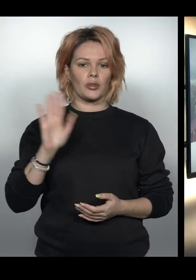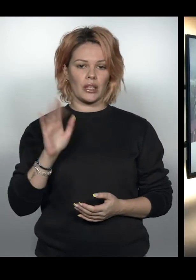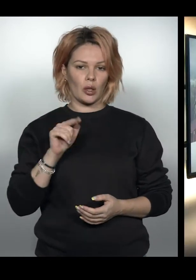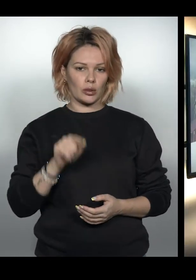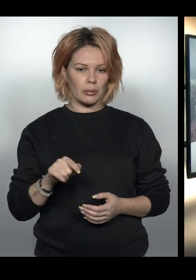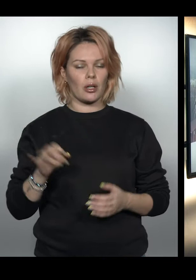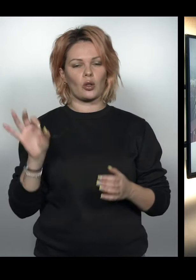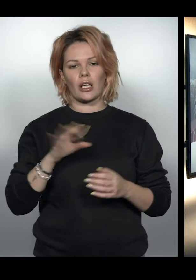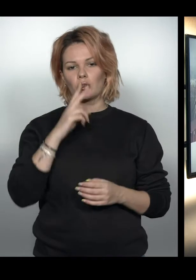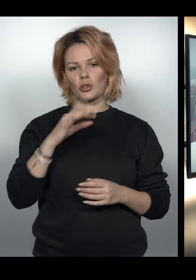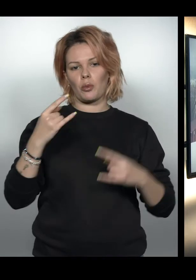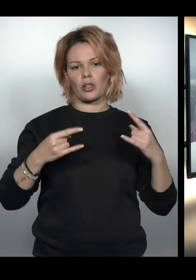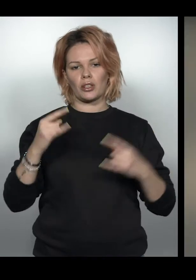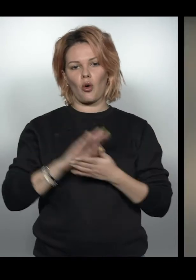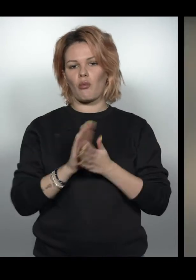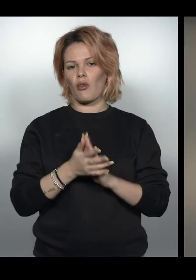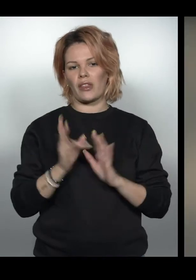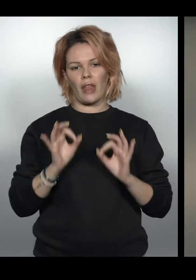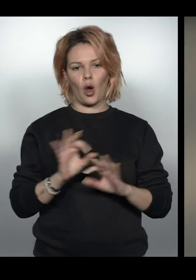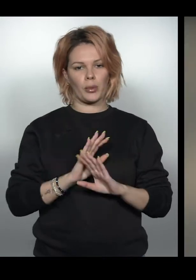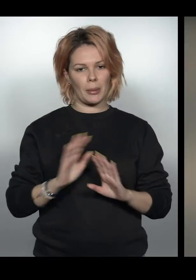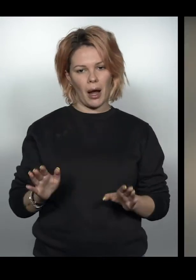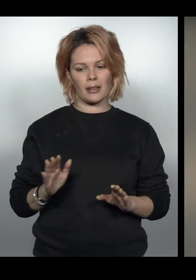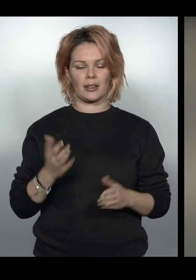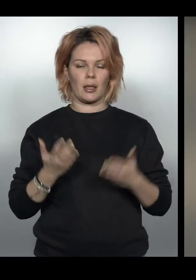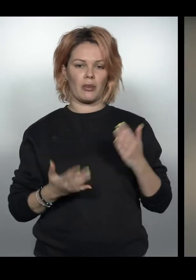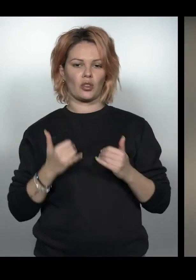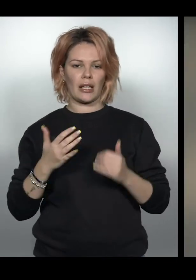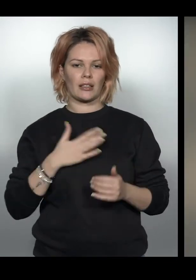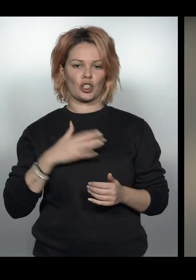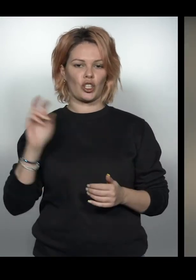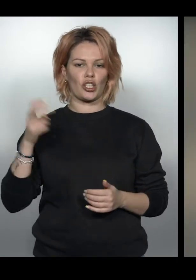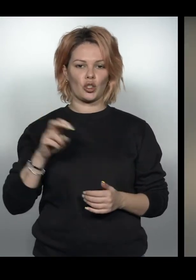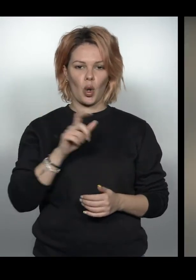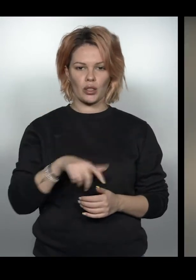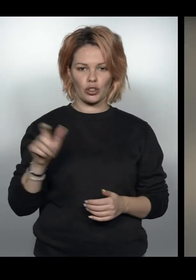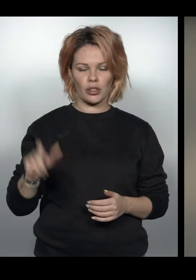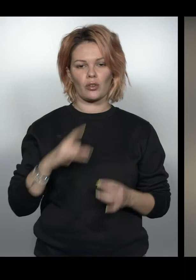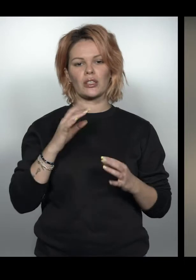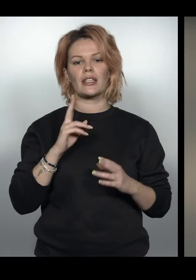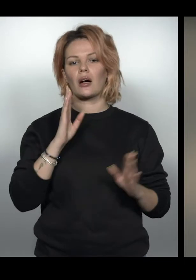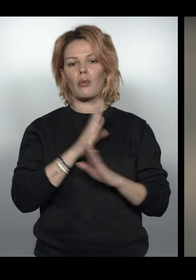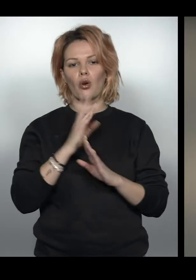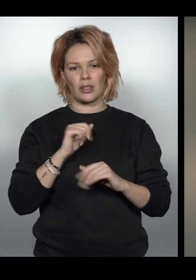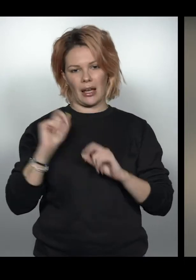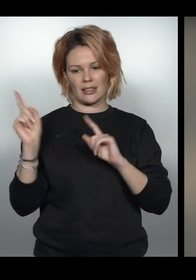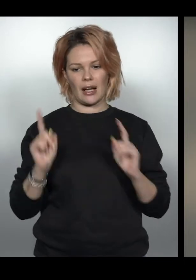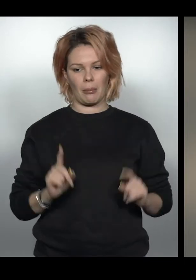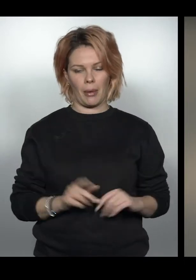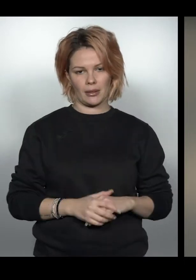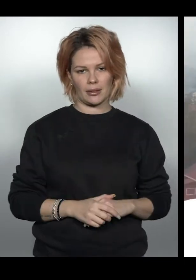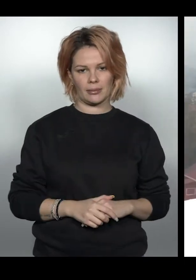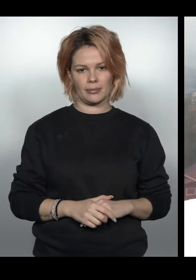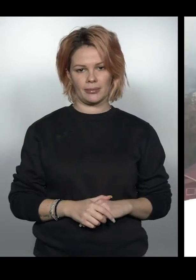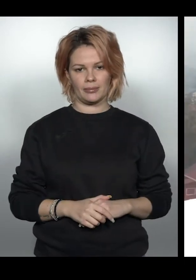Таню, вітаю тебе. Одразу бачу по картинці умови неоптимальні, напевно, для наших гірськолижників. Розкажи, будь ласка, як погода на